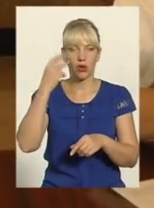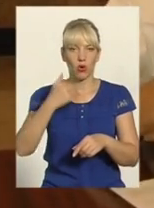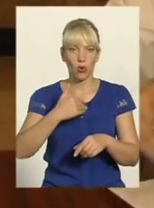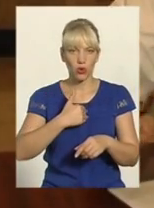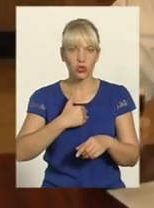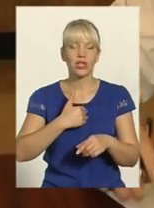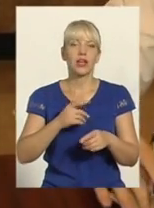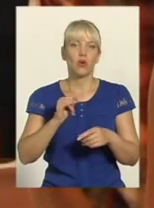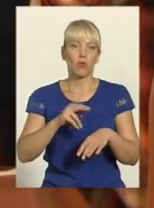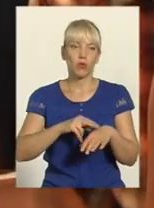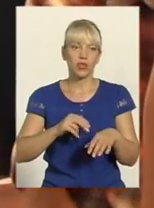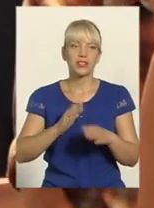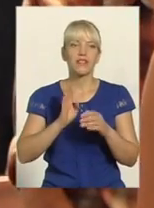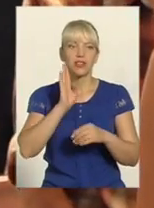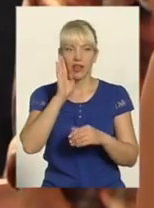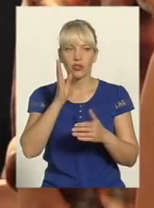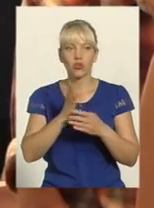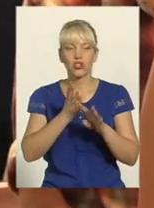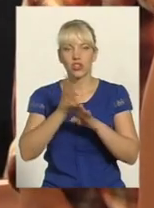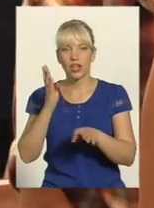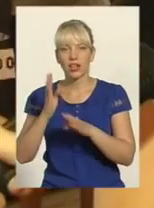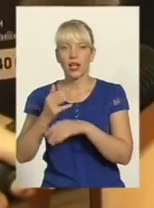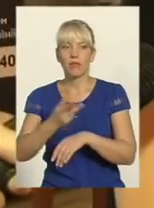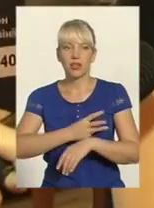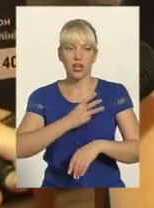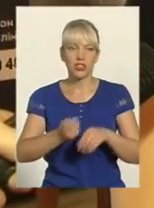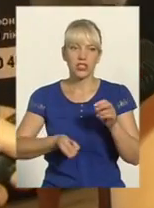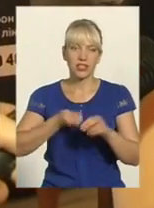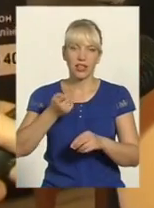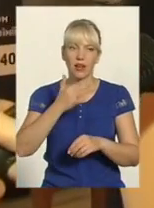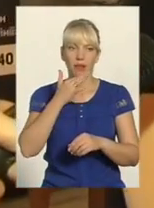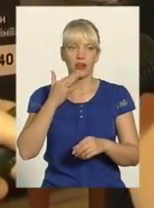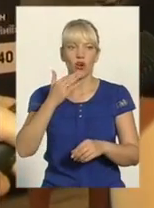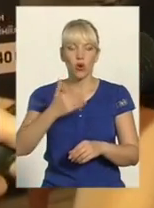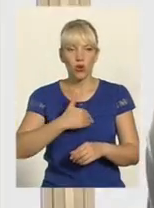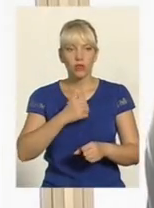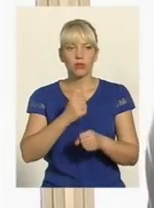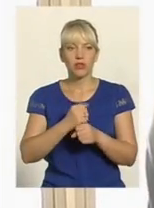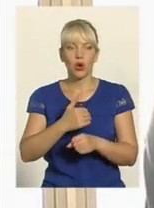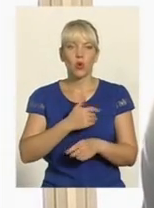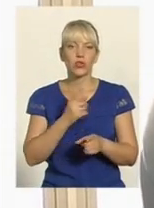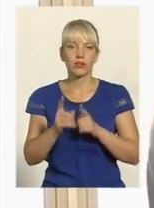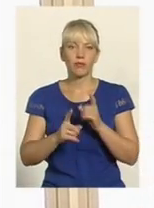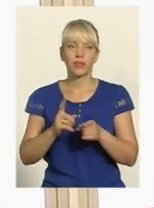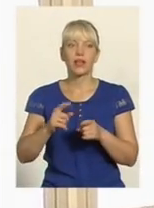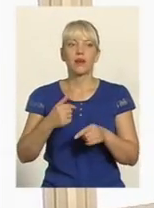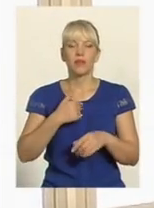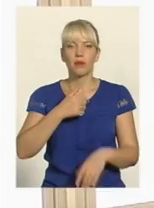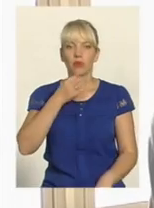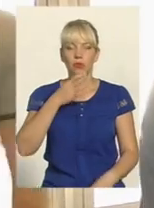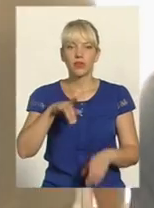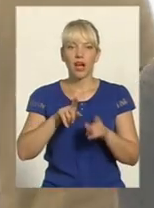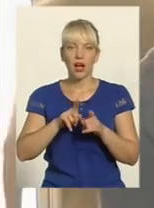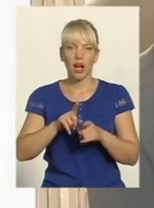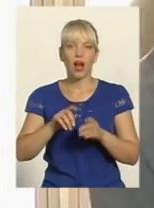театрі імені Старицького черги Бажаючих подати заяви чимало Хочем працювати, хочем змін Мені подобається така професія, більш